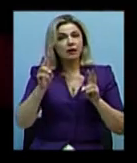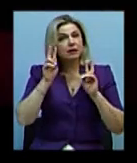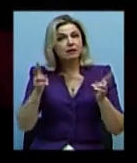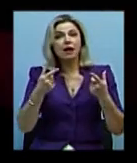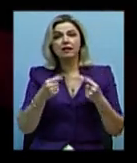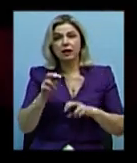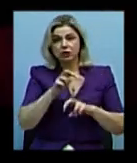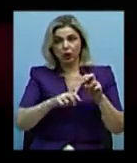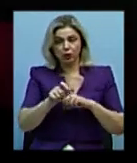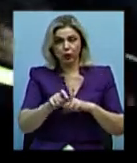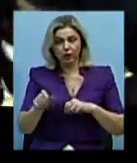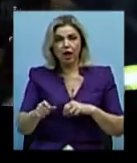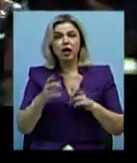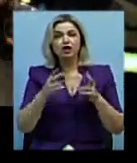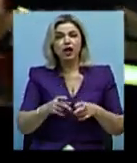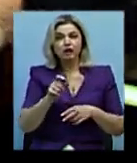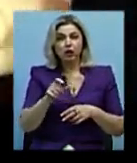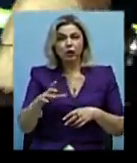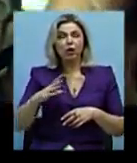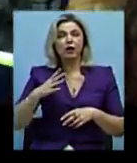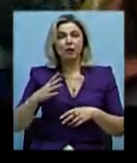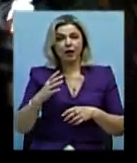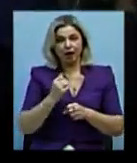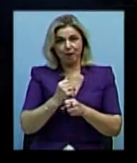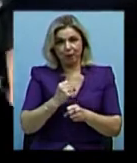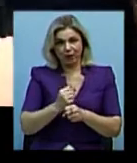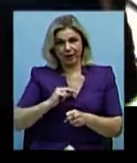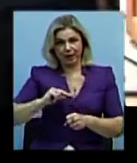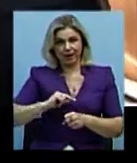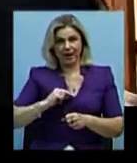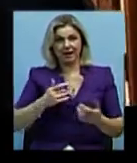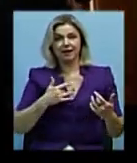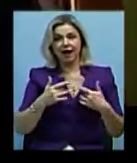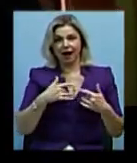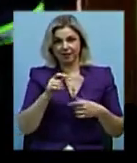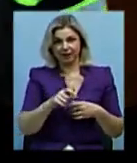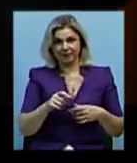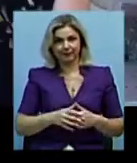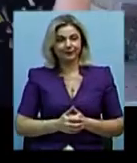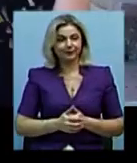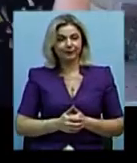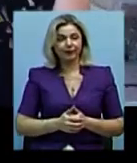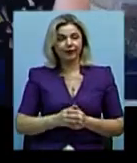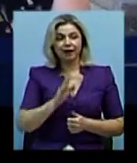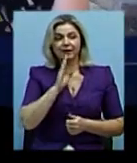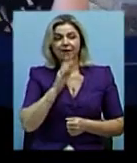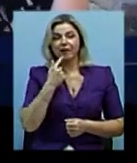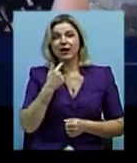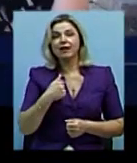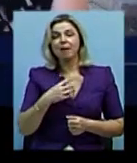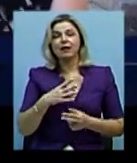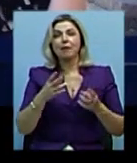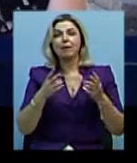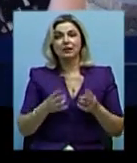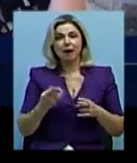їх шукати. Ролі жертв виконували співробітники театру. Я була постраждалою, без свідомості і, на